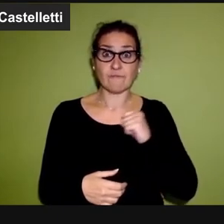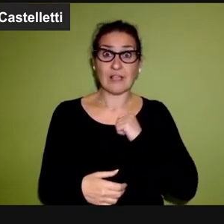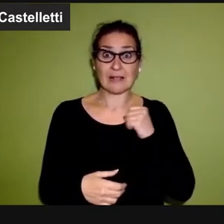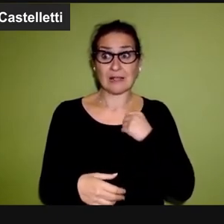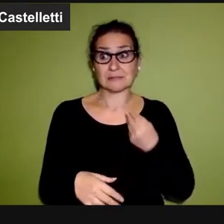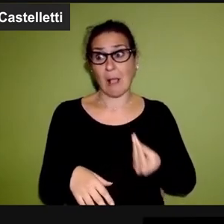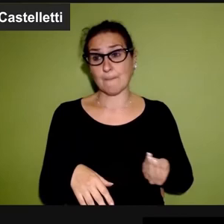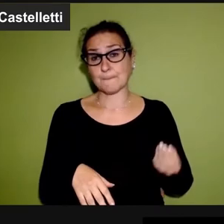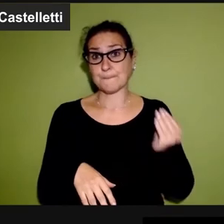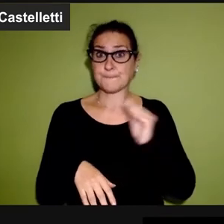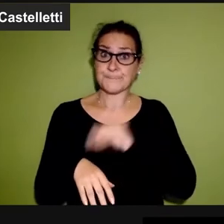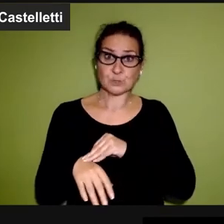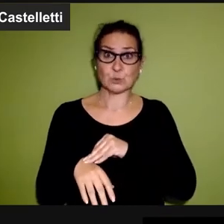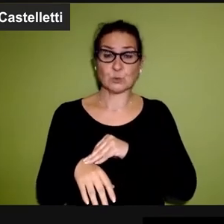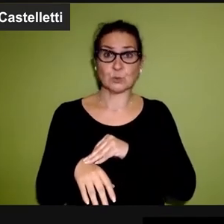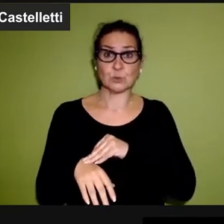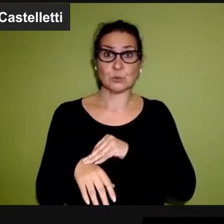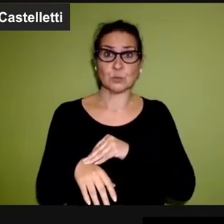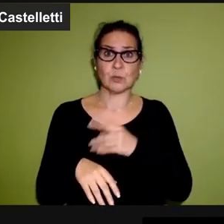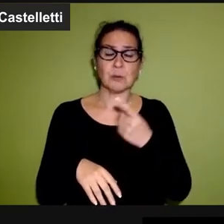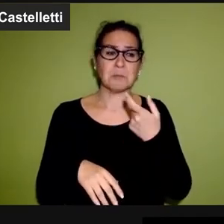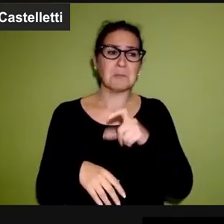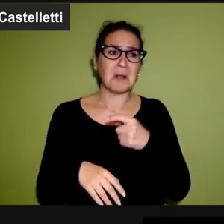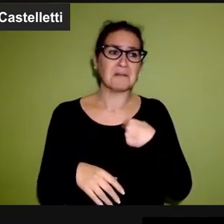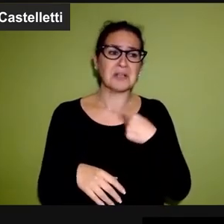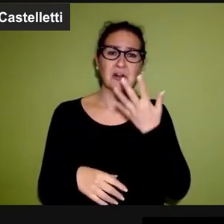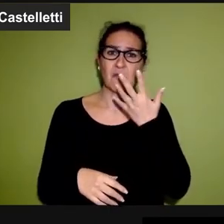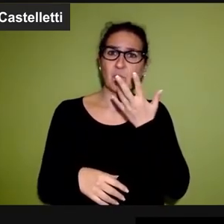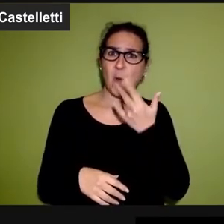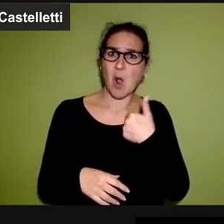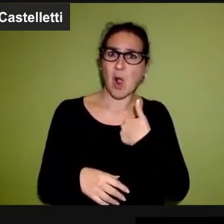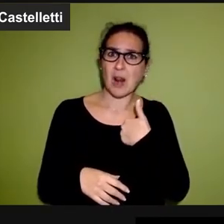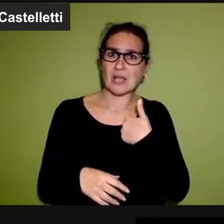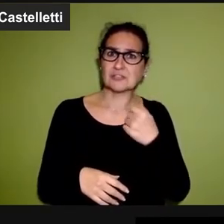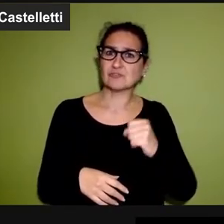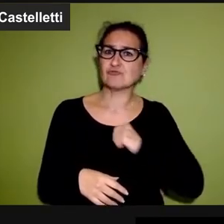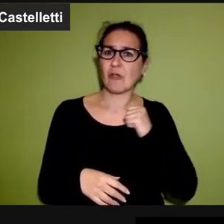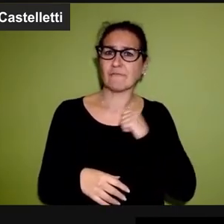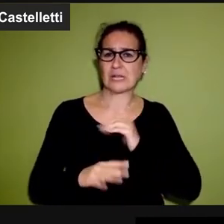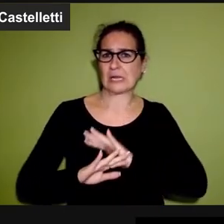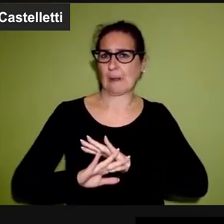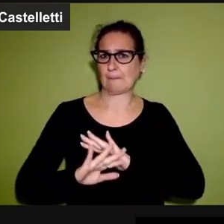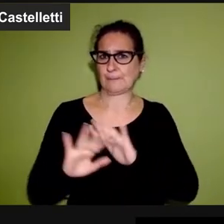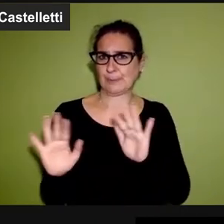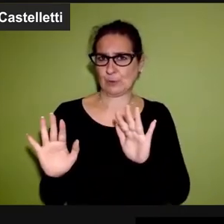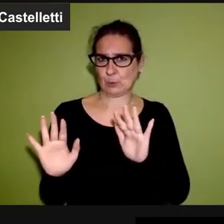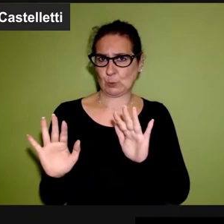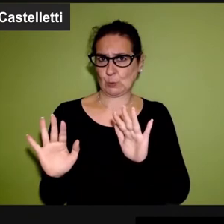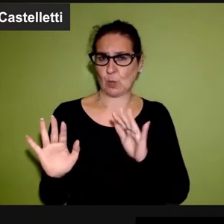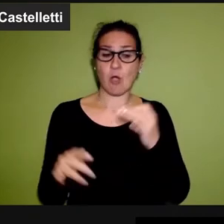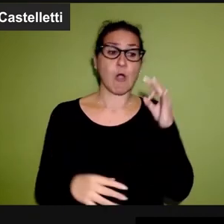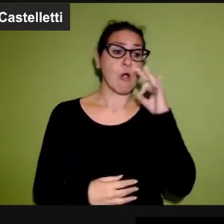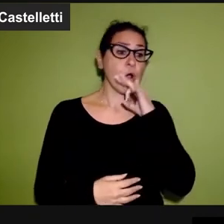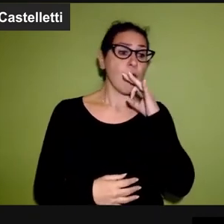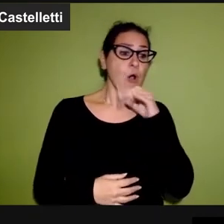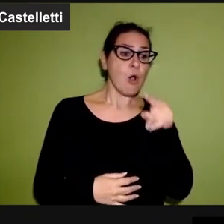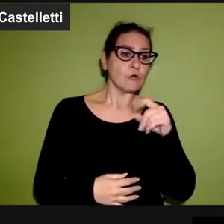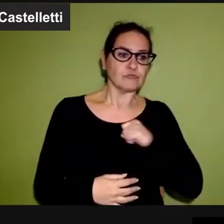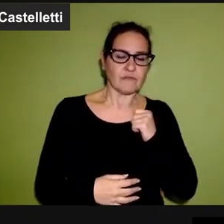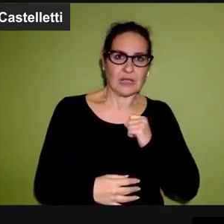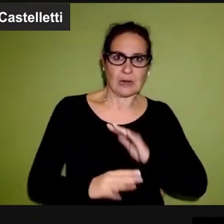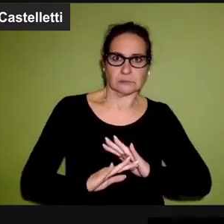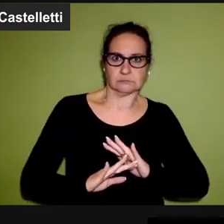supplementare alla propria volontà di non soffrire più oppure di poterne fare a meno di questa